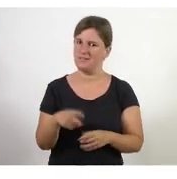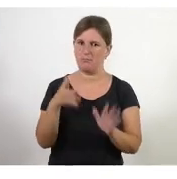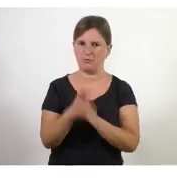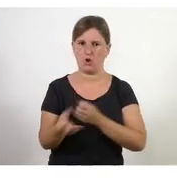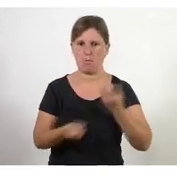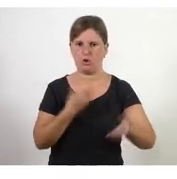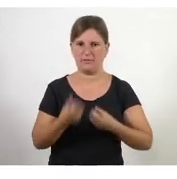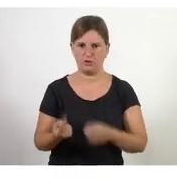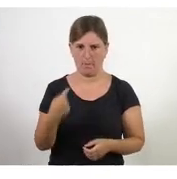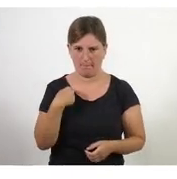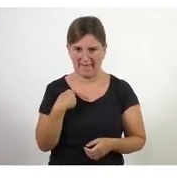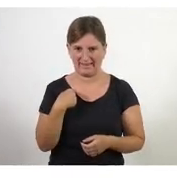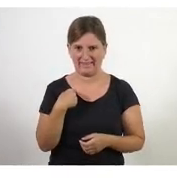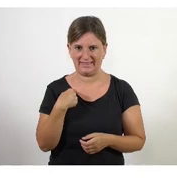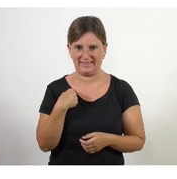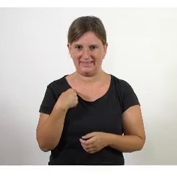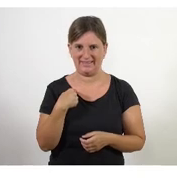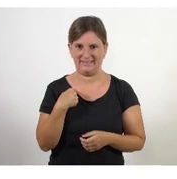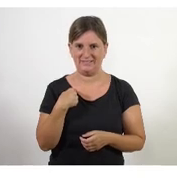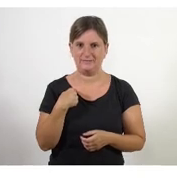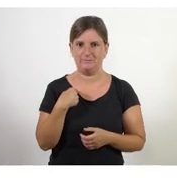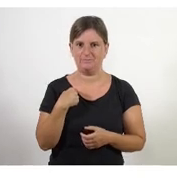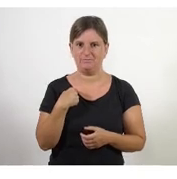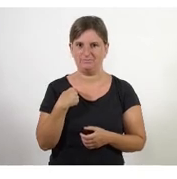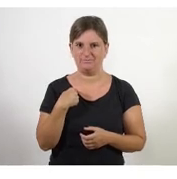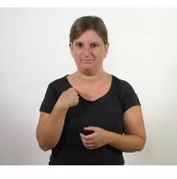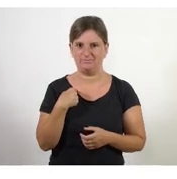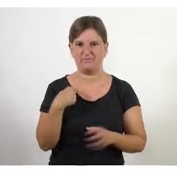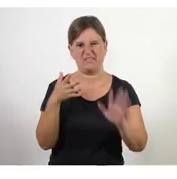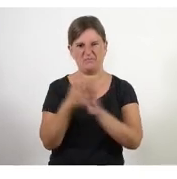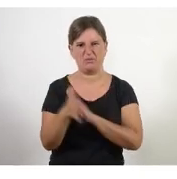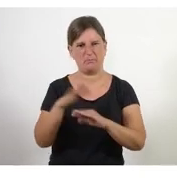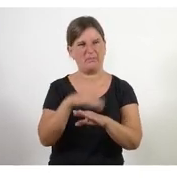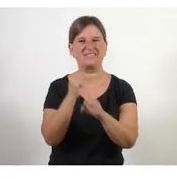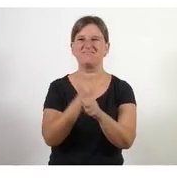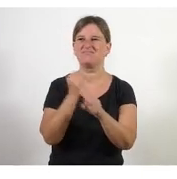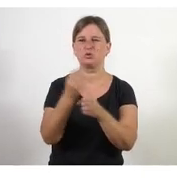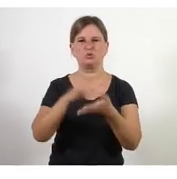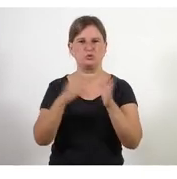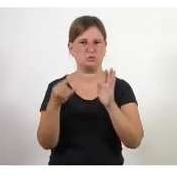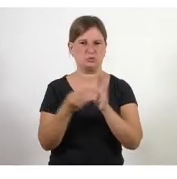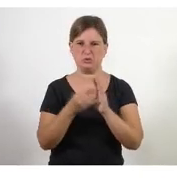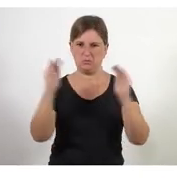motivació bé un nivell d'energia baix a l'hora de posar-te a resoldre tens